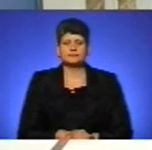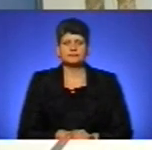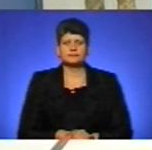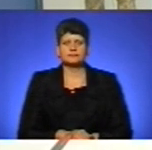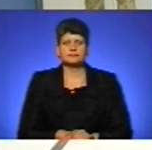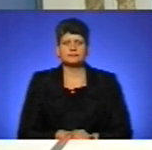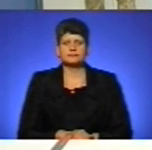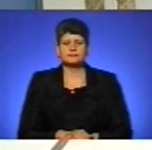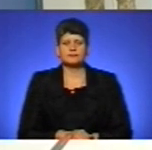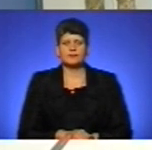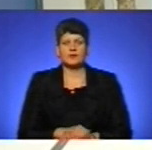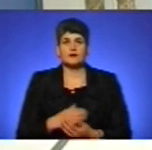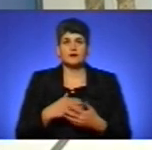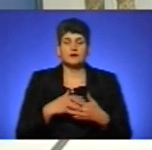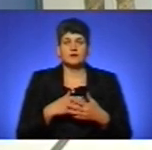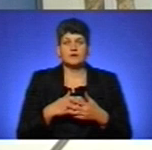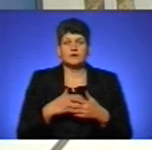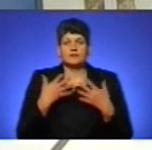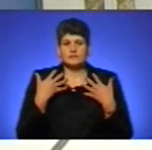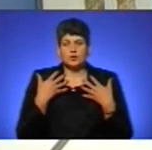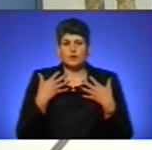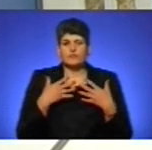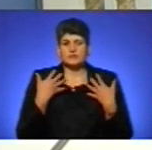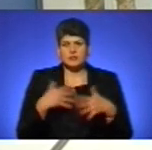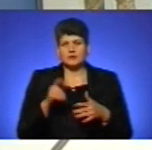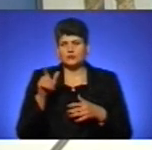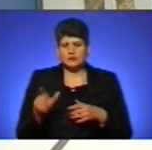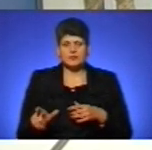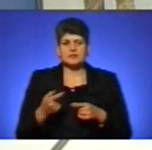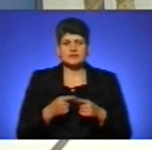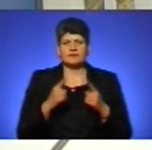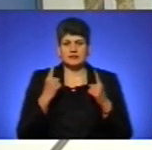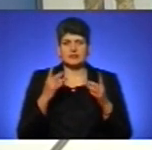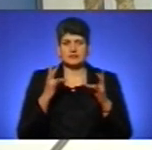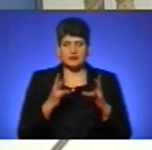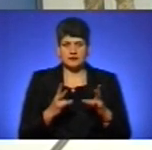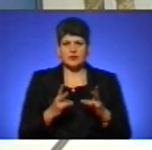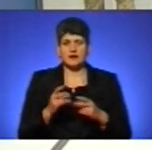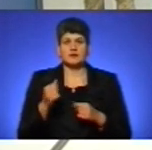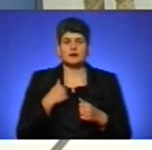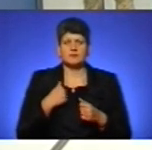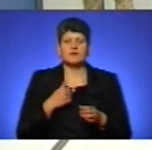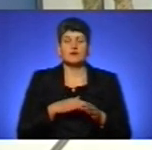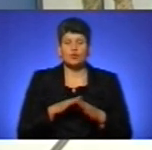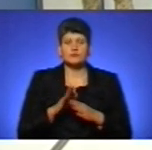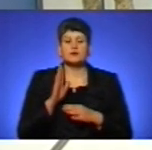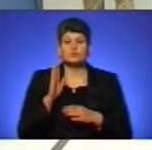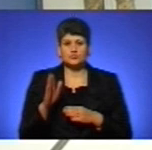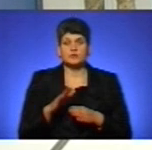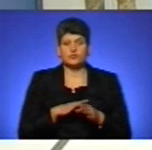Втрата будь людини – це велика трагедія. Але Збройні Сили України виконували, виконують і будуть виконувати